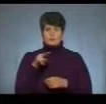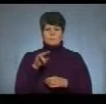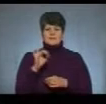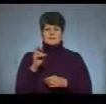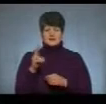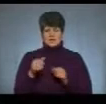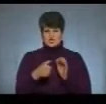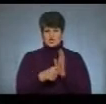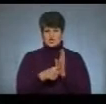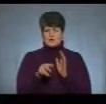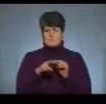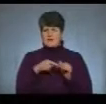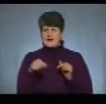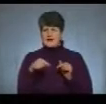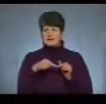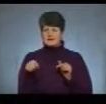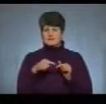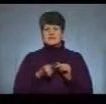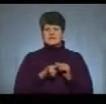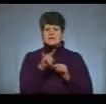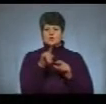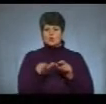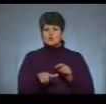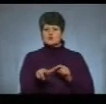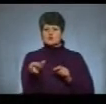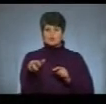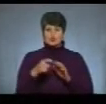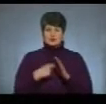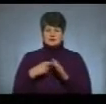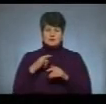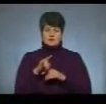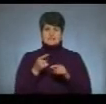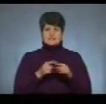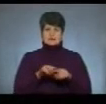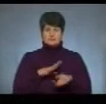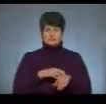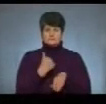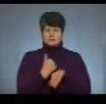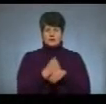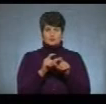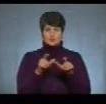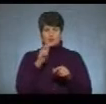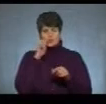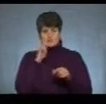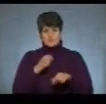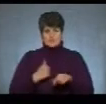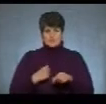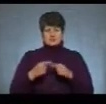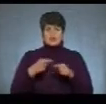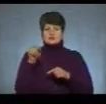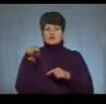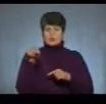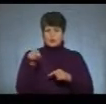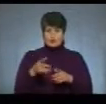600 метрів від злітної смуги Донецького аеропорту. На той час селище було опорним пунктом українських сил. Через нього захисникам